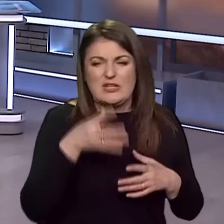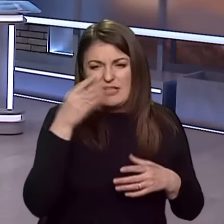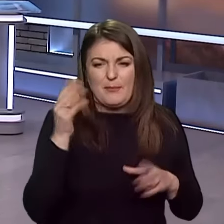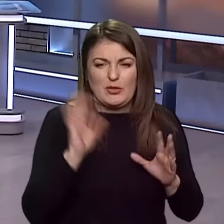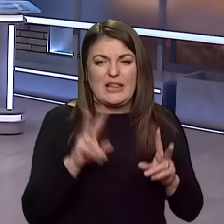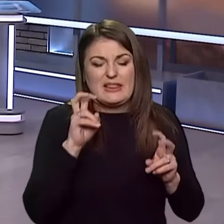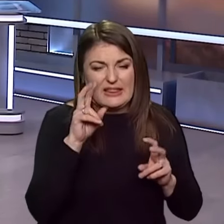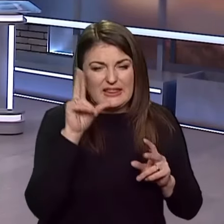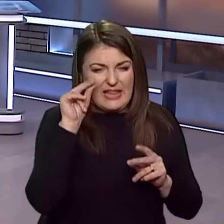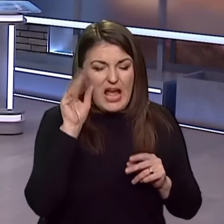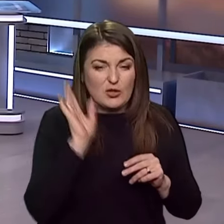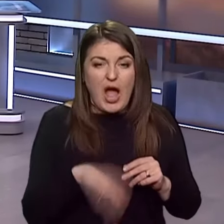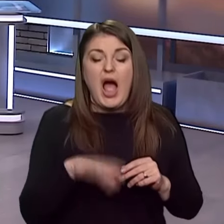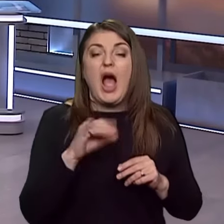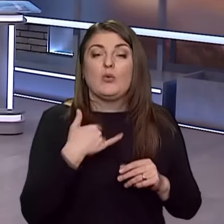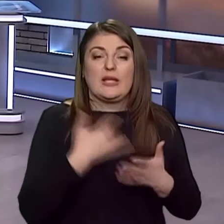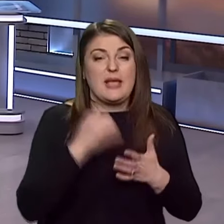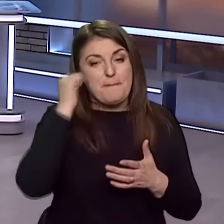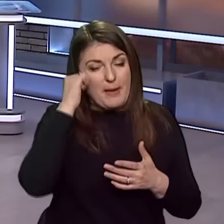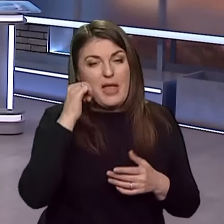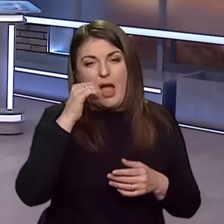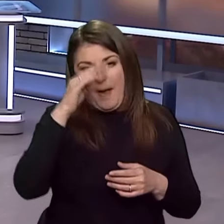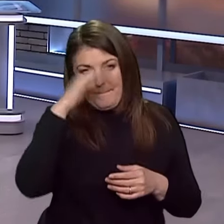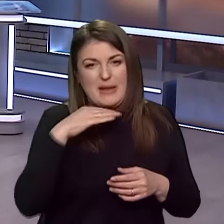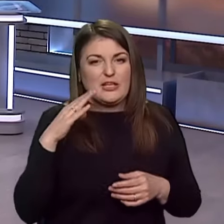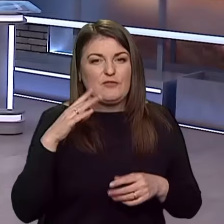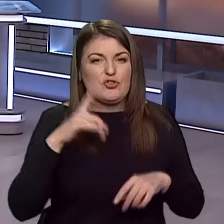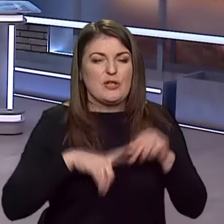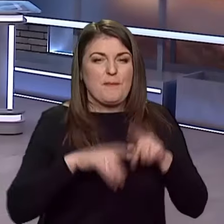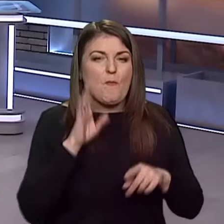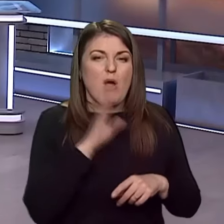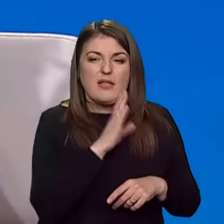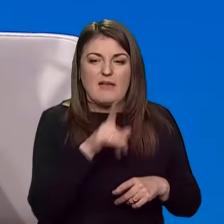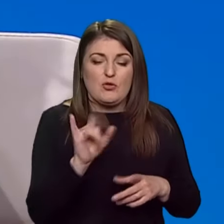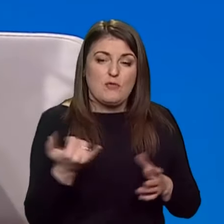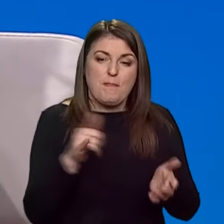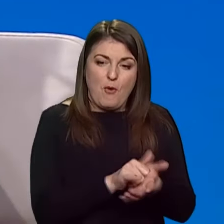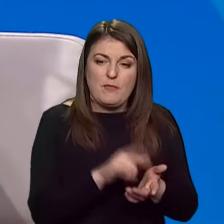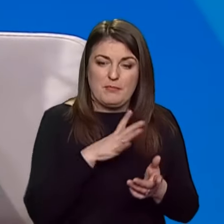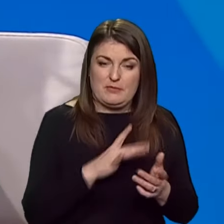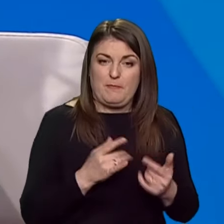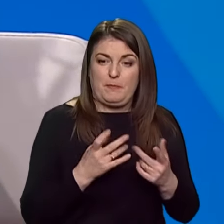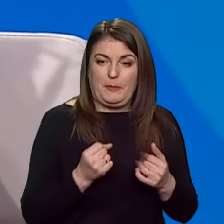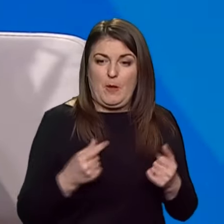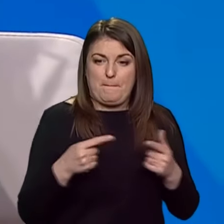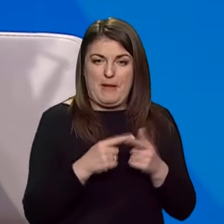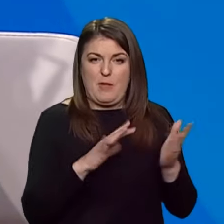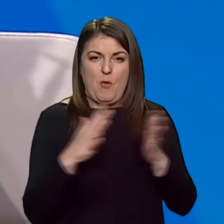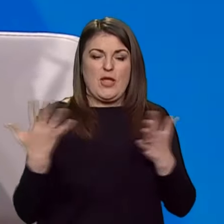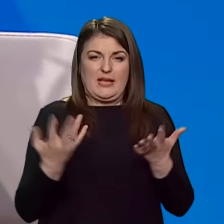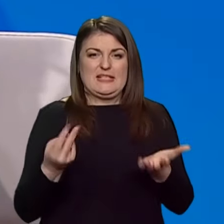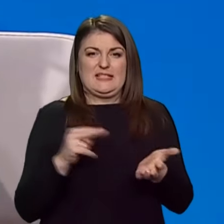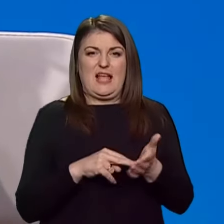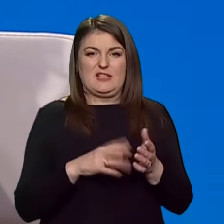забула саму дату. Але, дивіться, у нас є пам'ятник батьківщини матері, і він теж був поставлений до певної події,